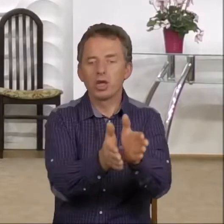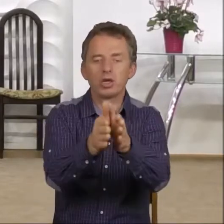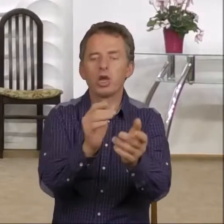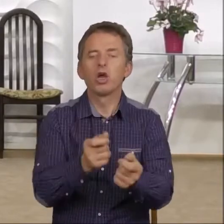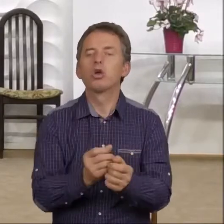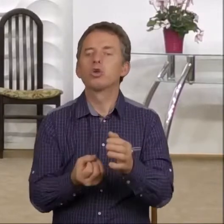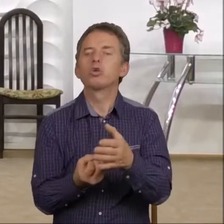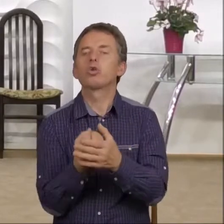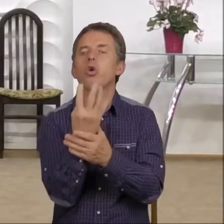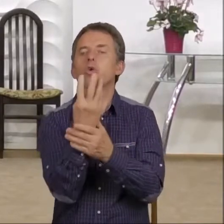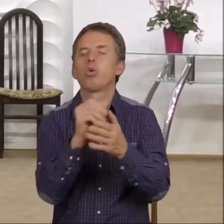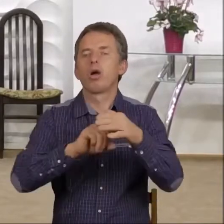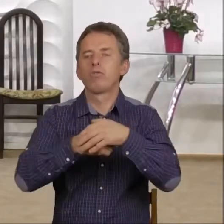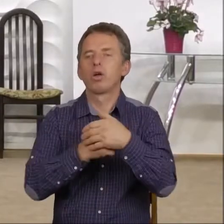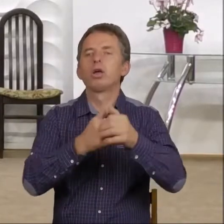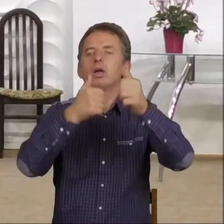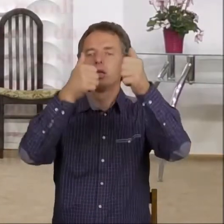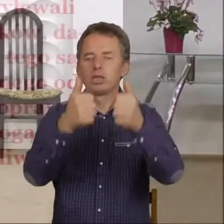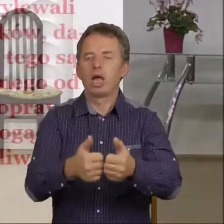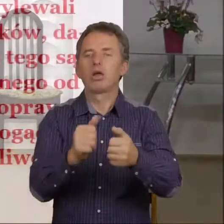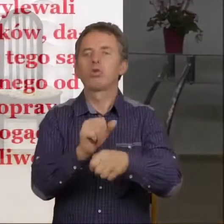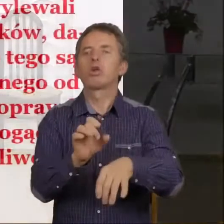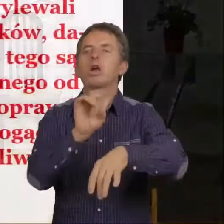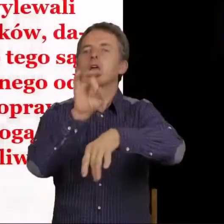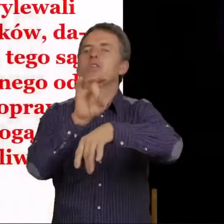wód. I one stają się krwią.